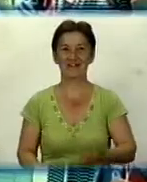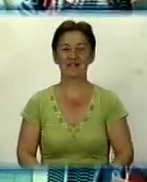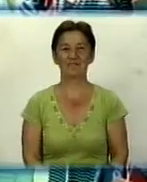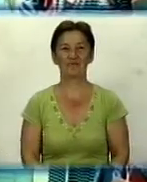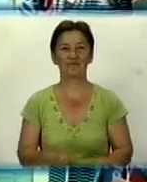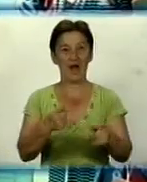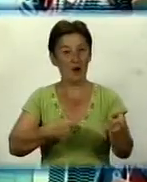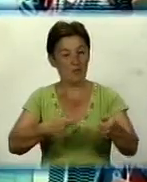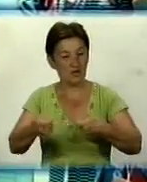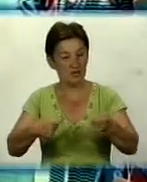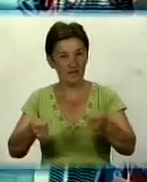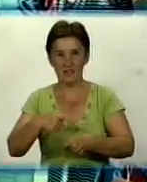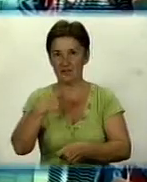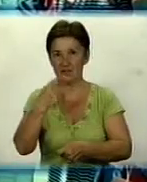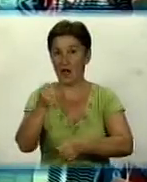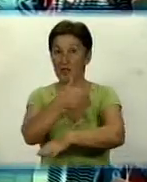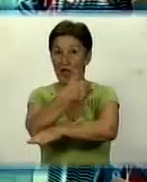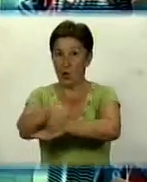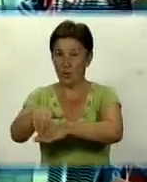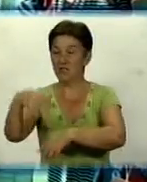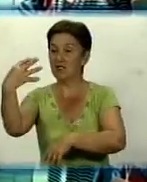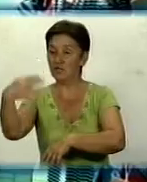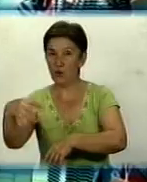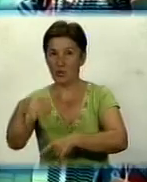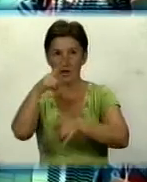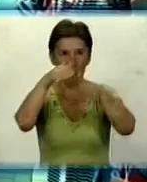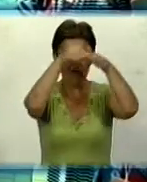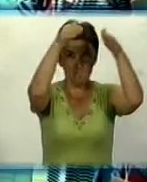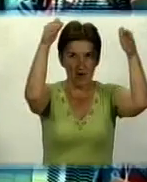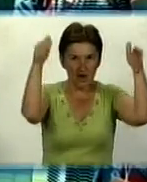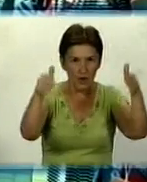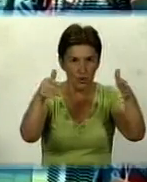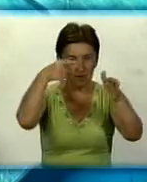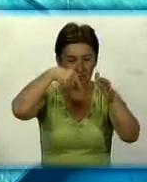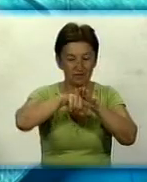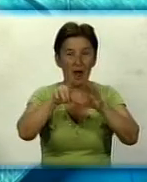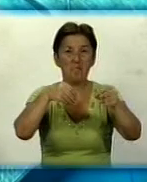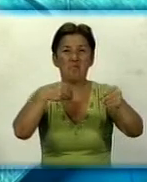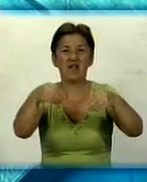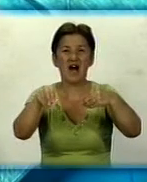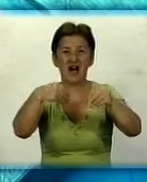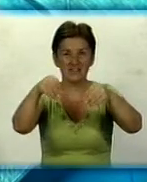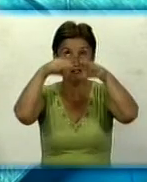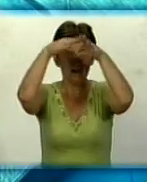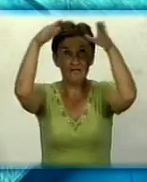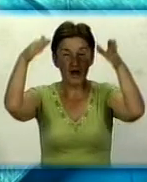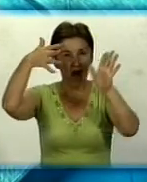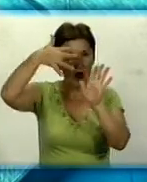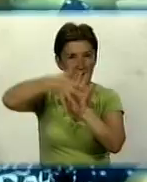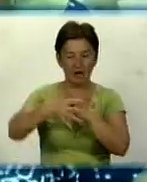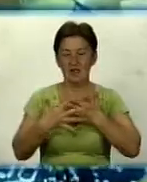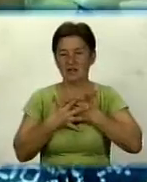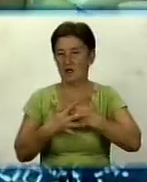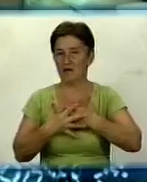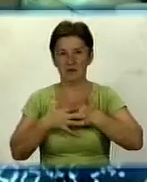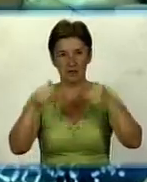Продавці скаржаться, якщо на вулиці за 40, то у них в павільйонах усі 50. Через пластиковий дах та залізні рулети дихати неможливо.